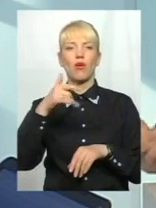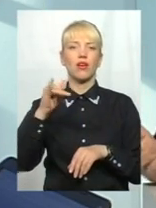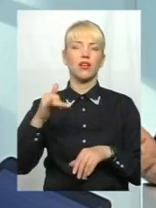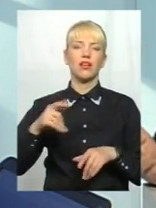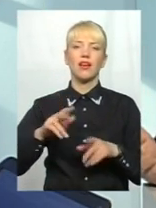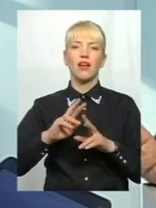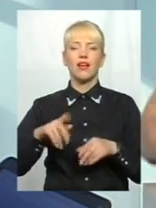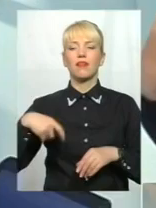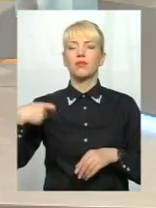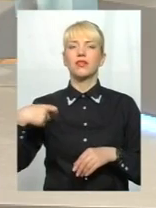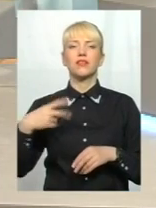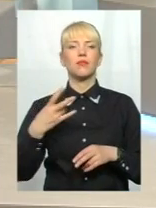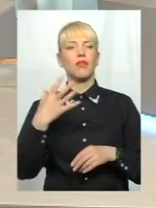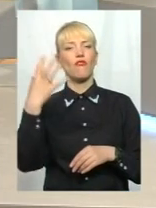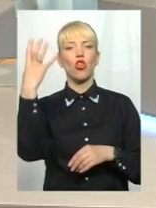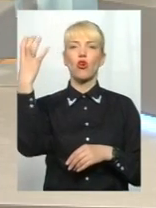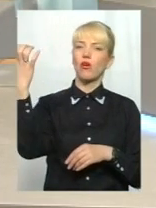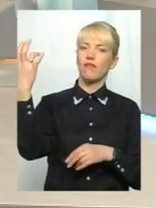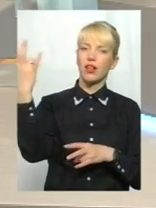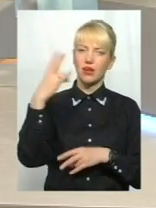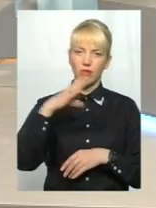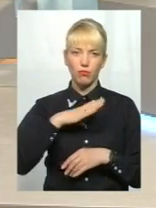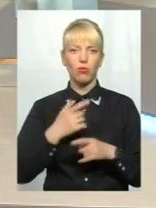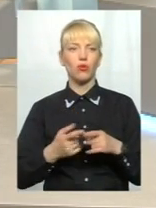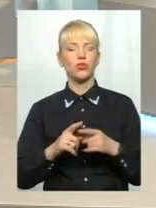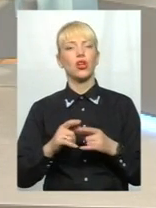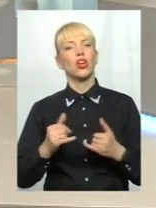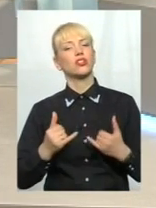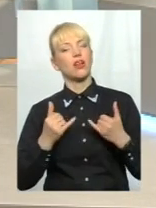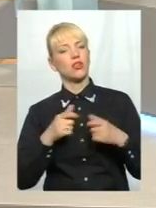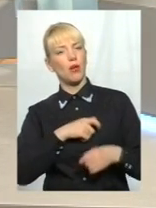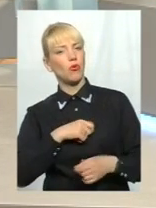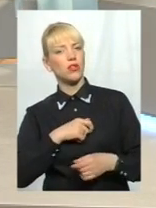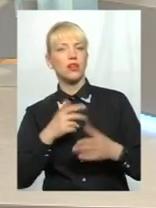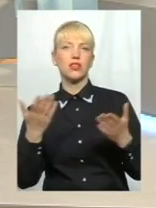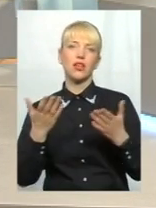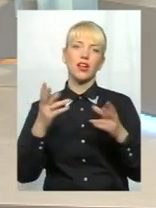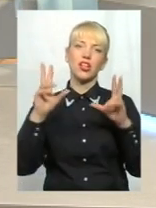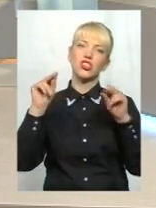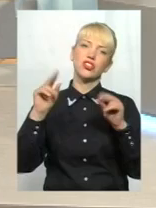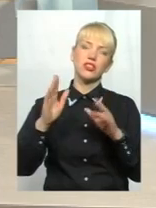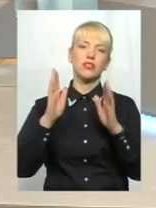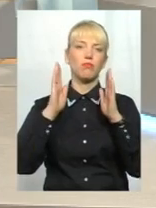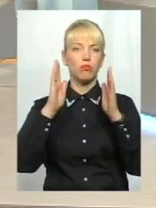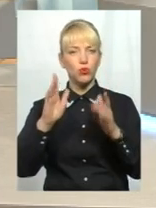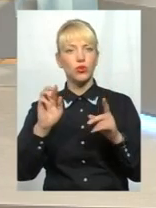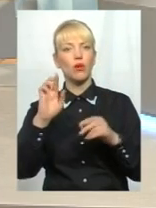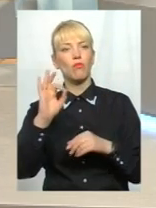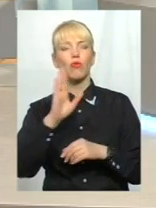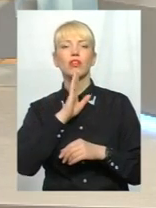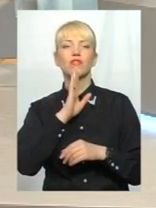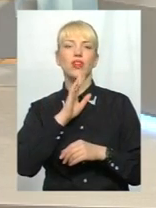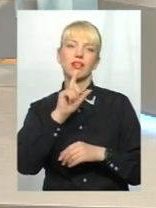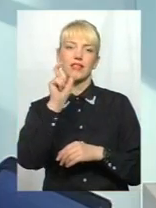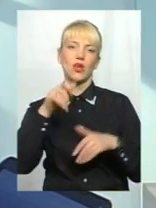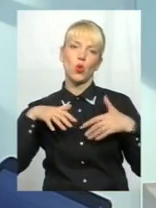всі хотіли з ними сфотрафуватися, зробити селфі, слабово-молоді депутати і говорили, а тепер щастя в нас настане, бо дівчата нам зроблять